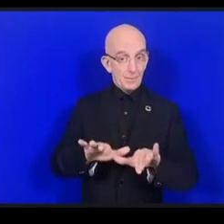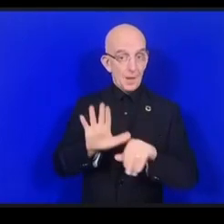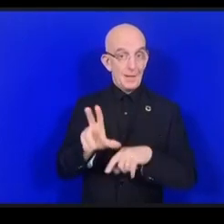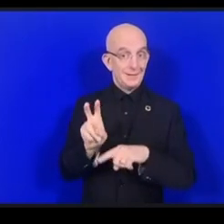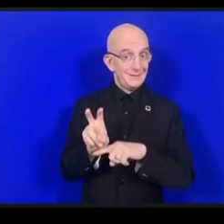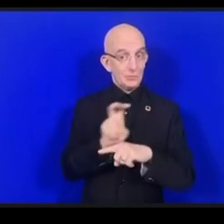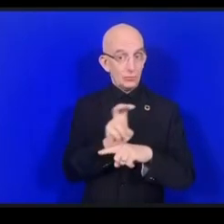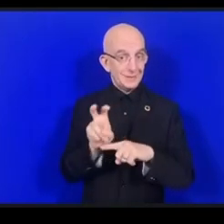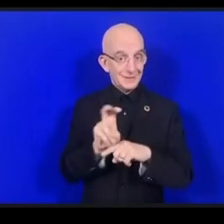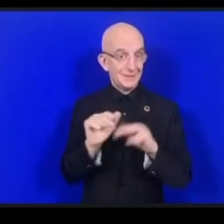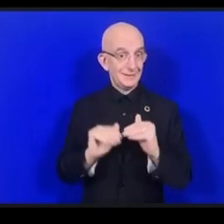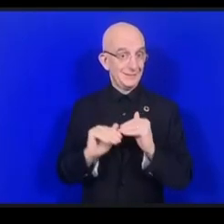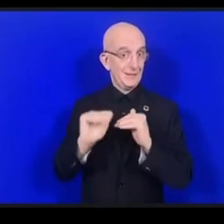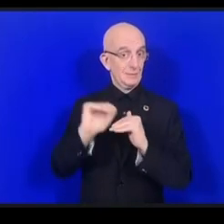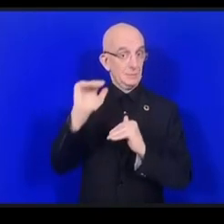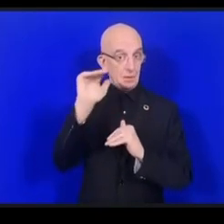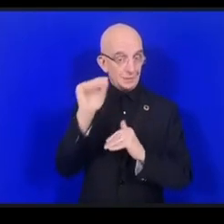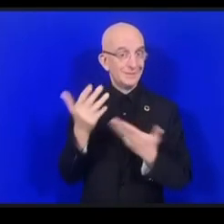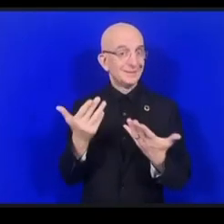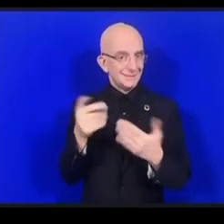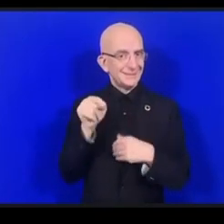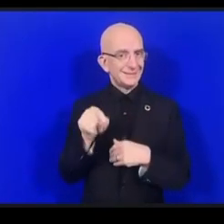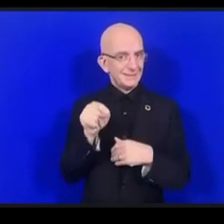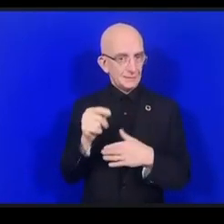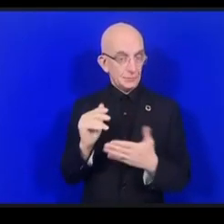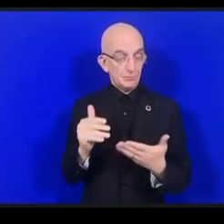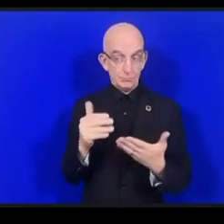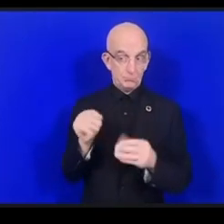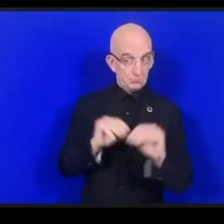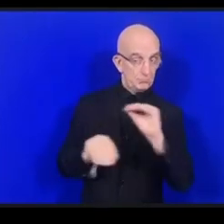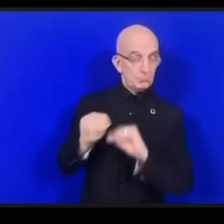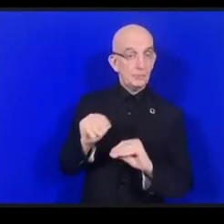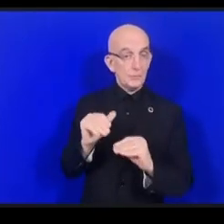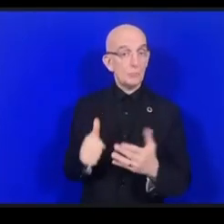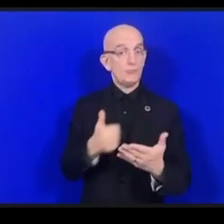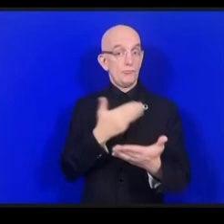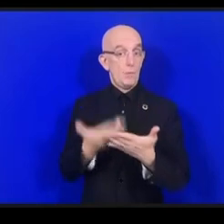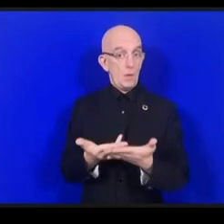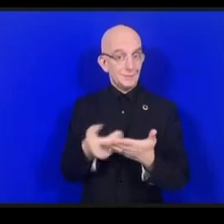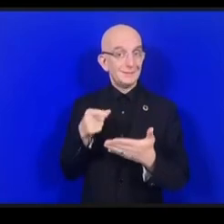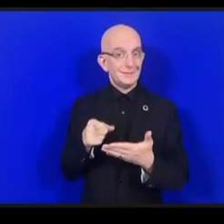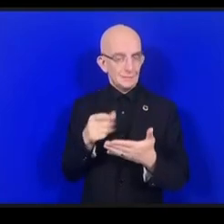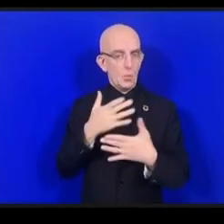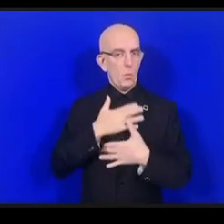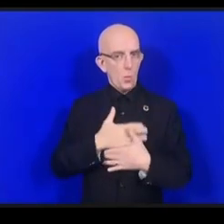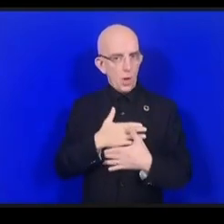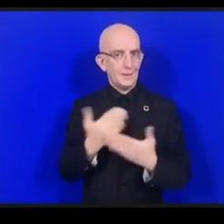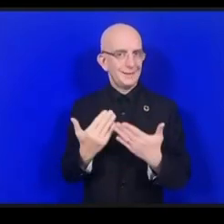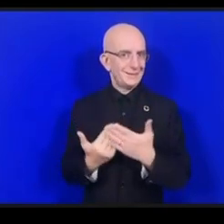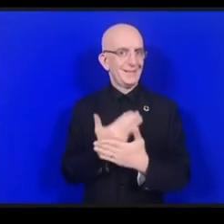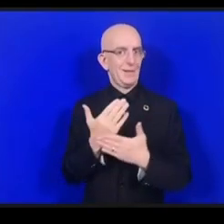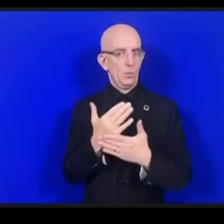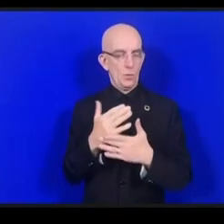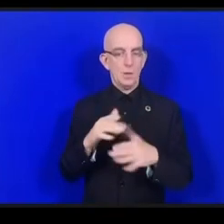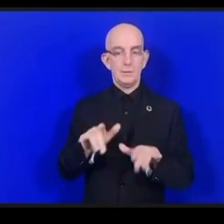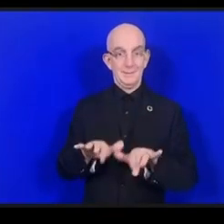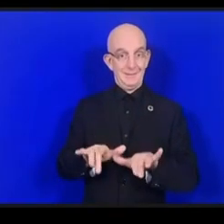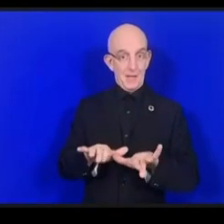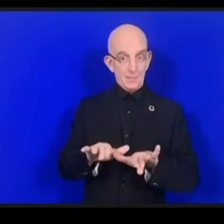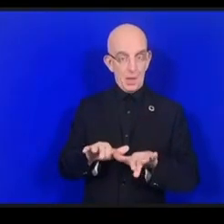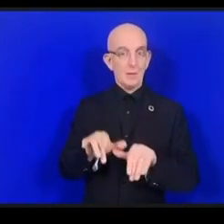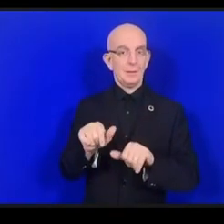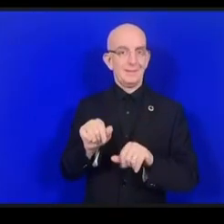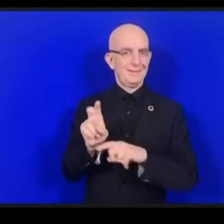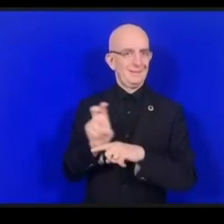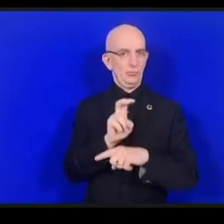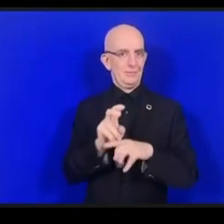بمعايير أمن السيبراني ووضعنا مقتراحات تهدف إلى إنشاء مركز